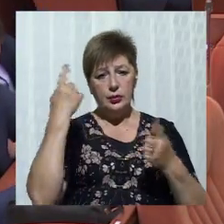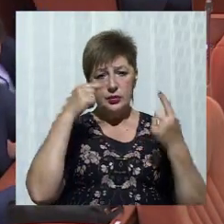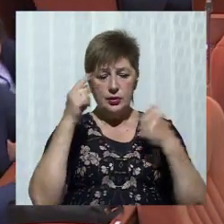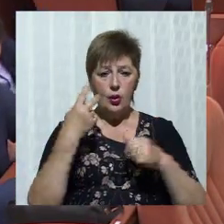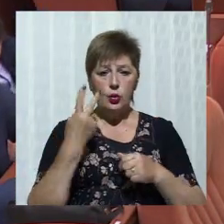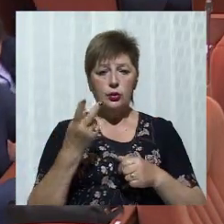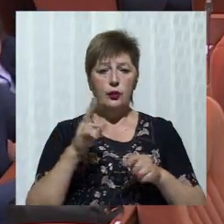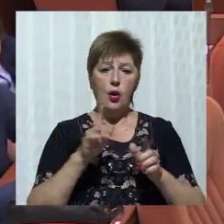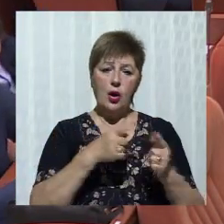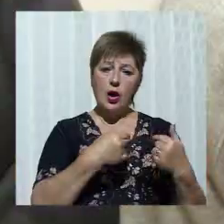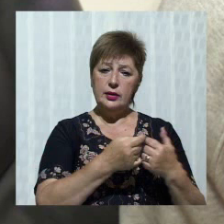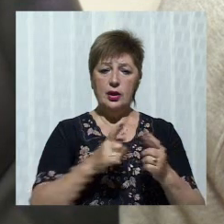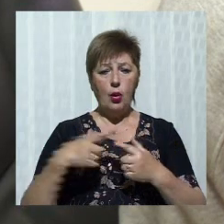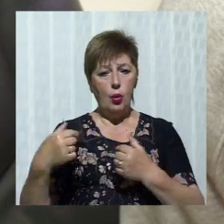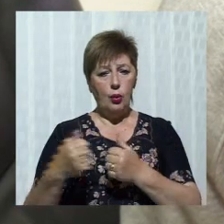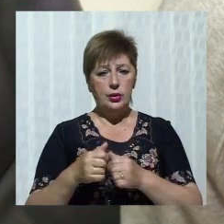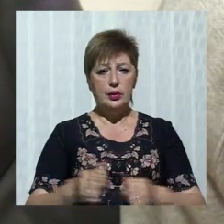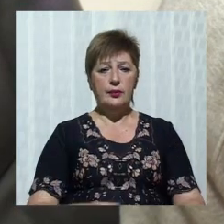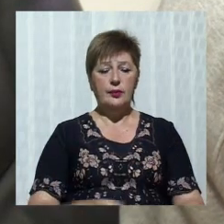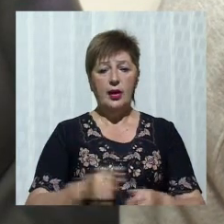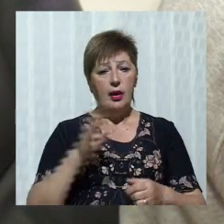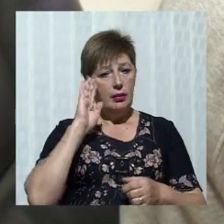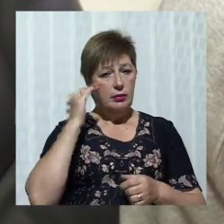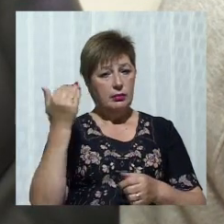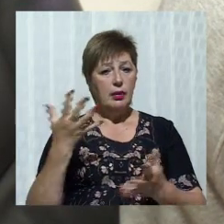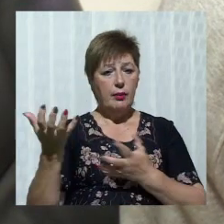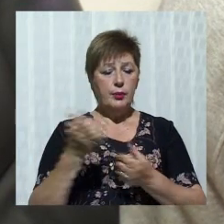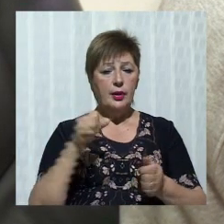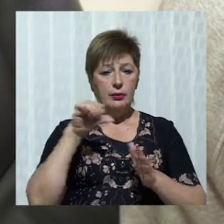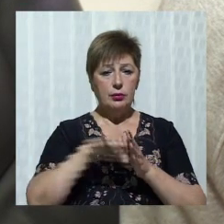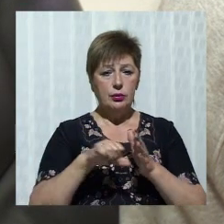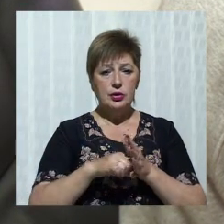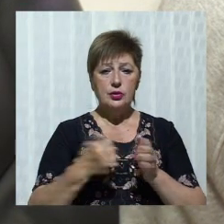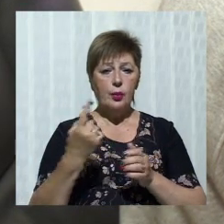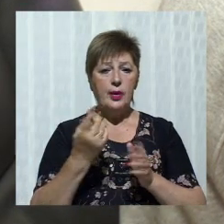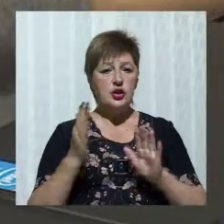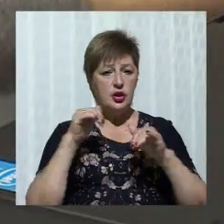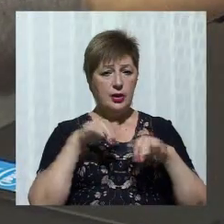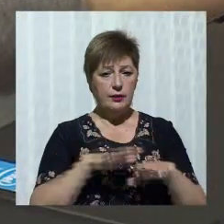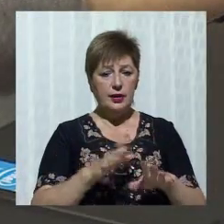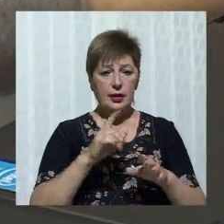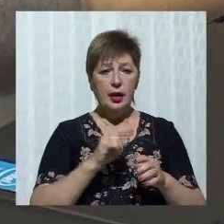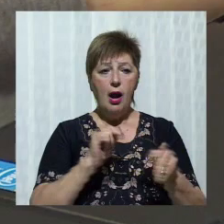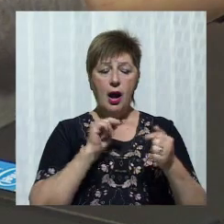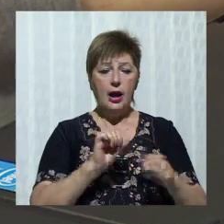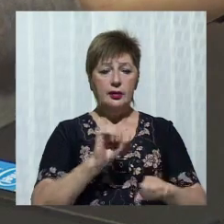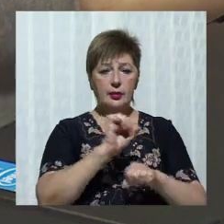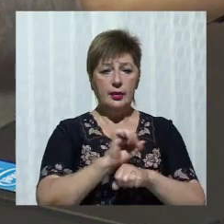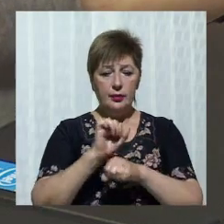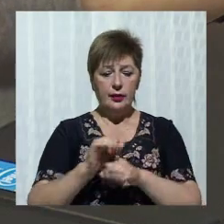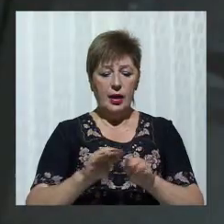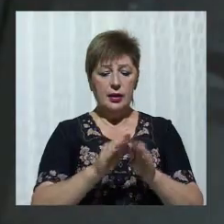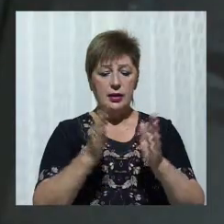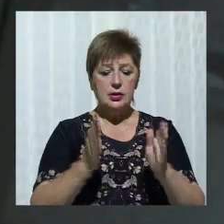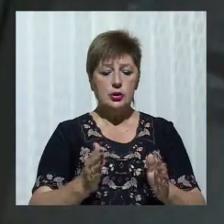Обрати можна буде шість будь-яких проєктів. Дмитро Котолєв брав участь у першій хвилі бюджету участі з проєктом антипаркувальних стовпчиків у категорії